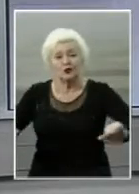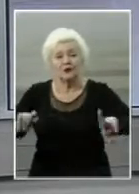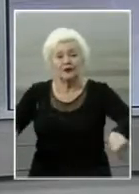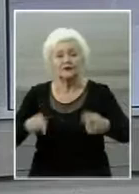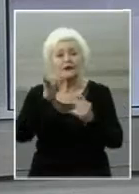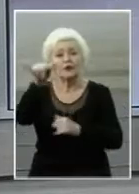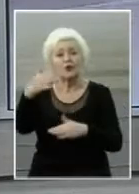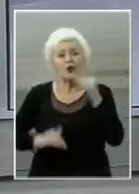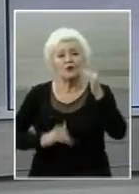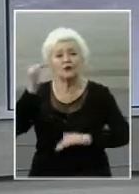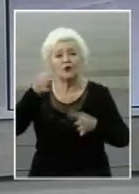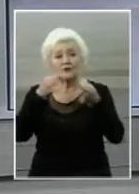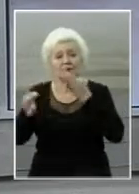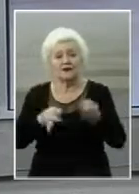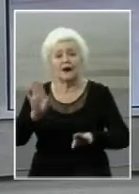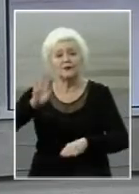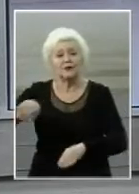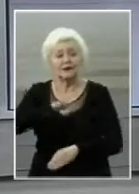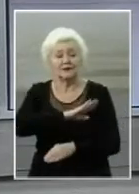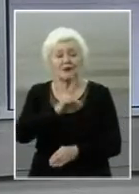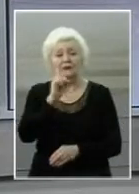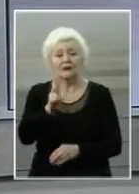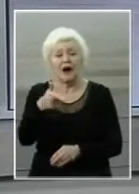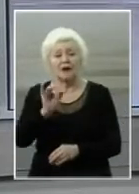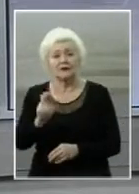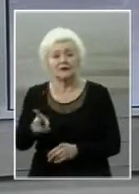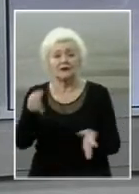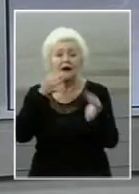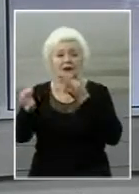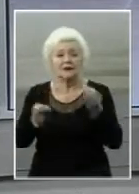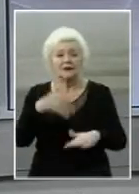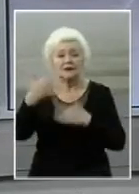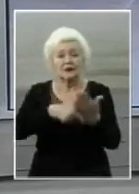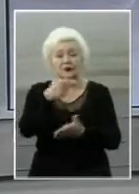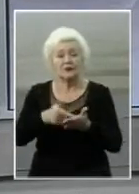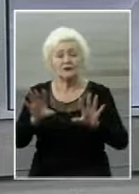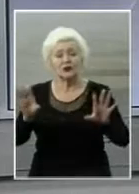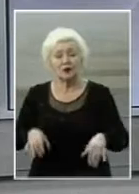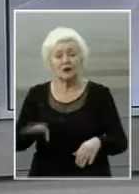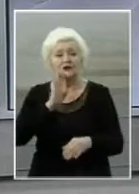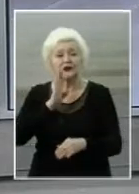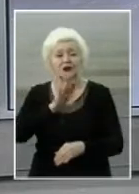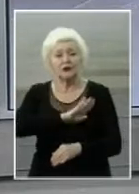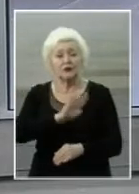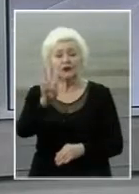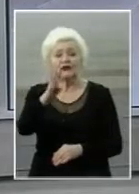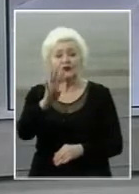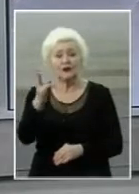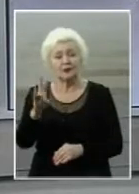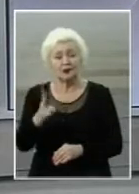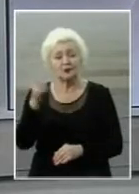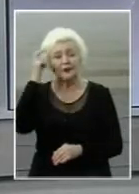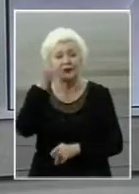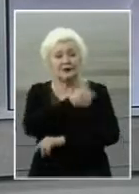у Верховній Раді після смерті Катерини Гандзюк, радниці Херсонського міського голови. Жінка померла 4 листопада у Київській